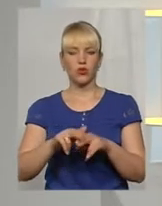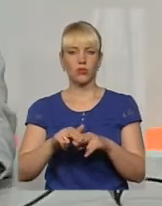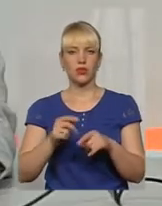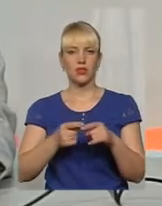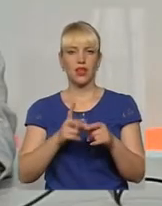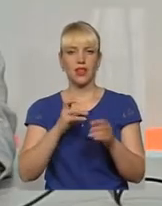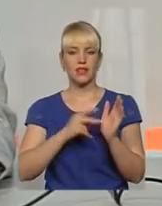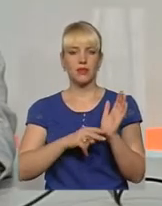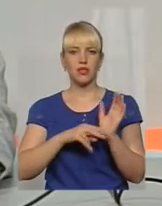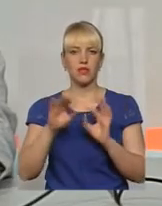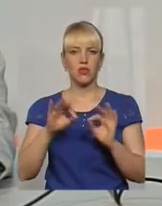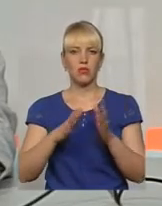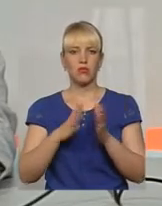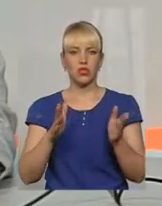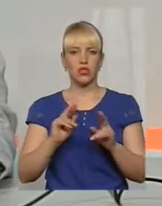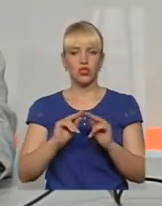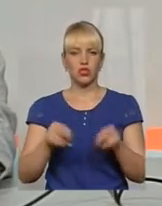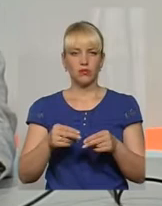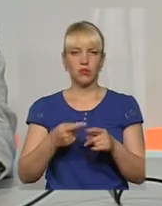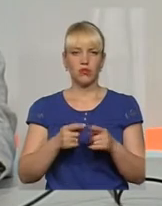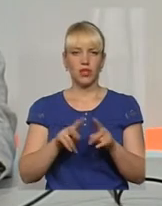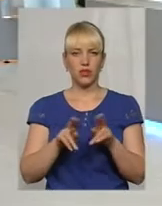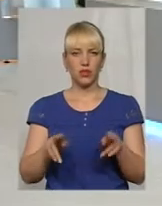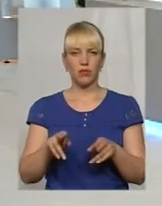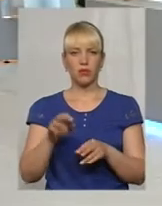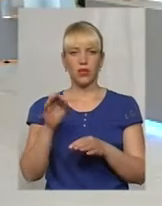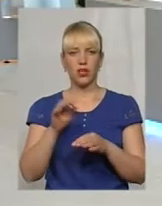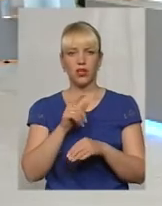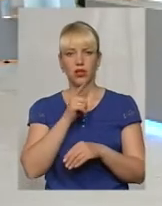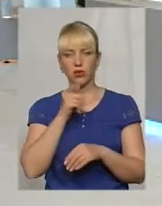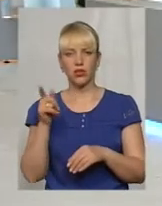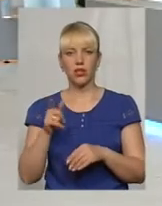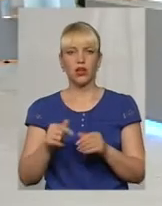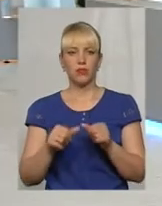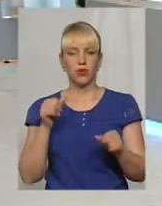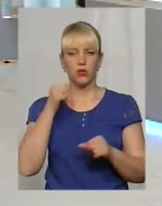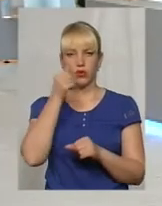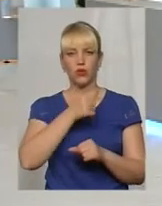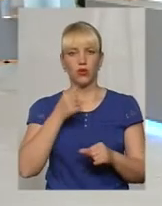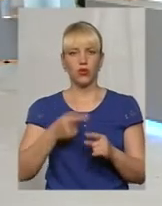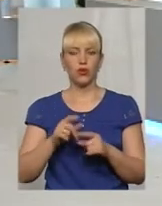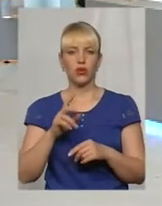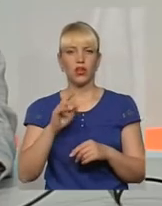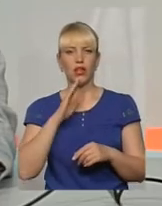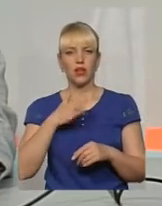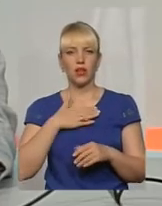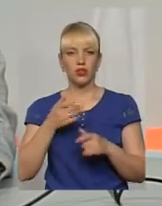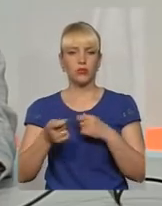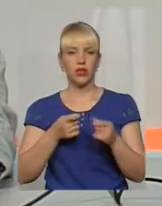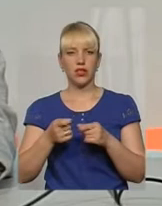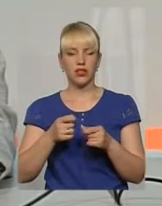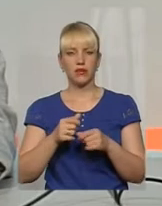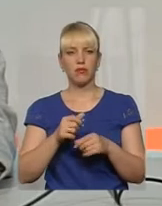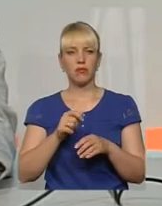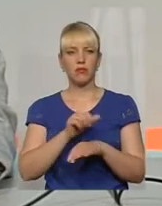це на 70% більше аналогічного періоду минулого року. Так, зокрема, нашим управлінням міграційної служби